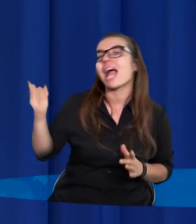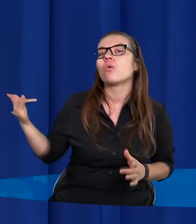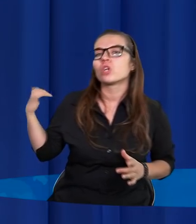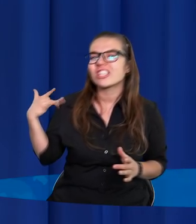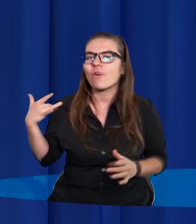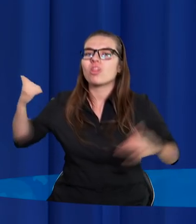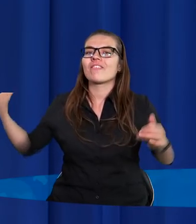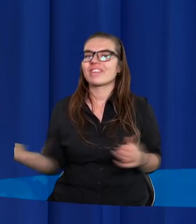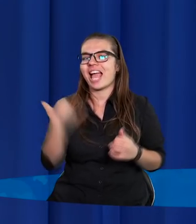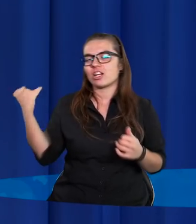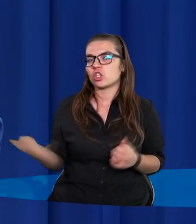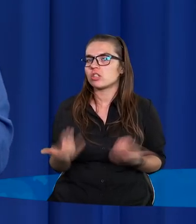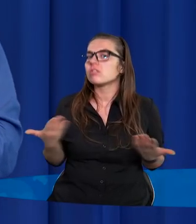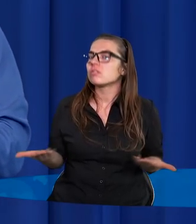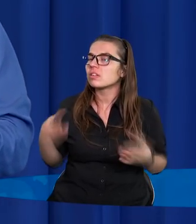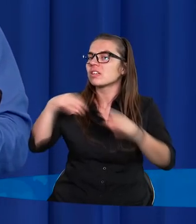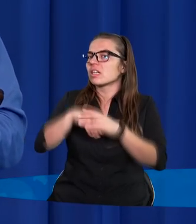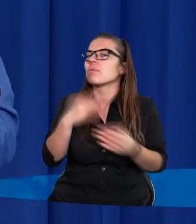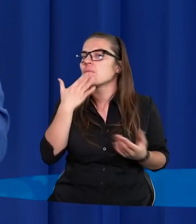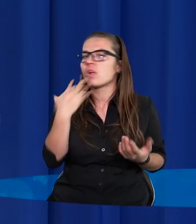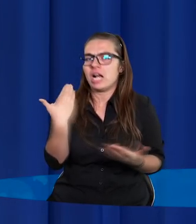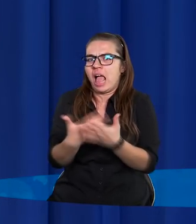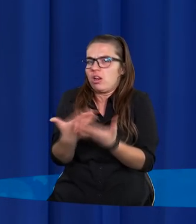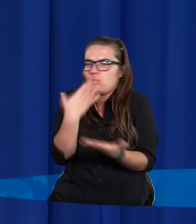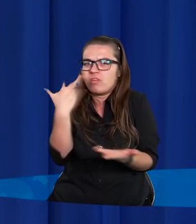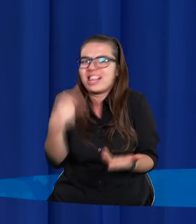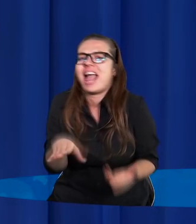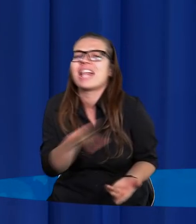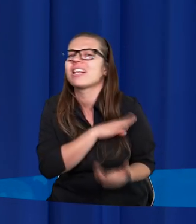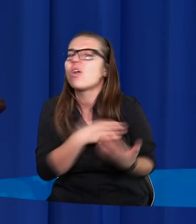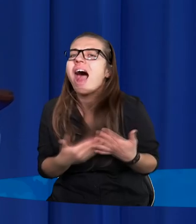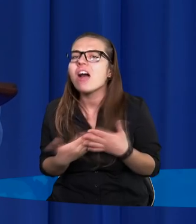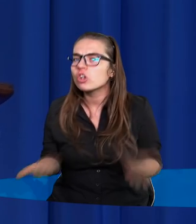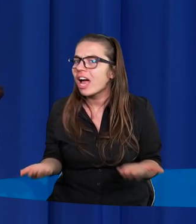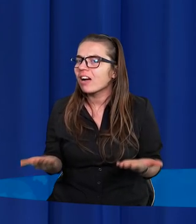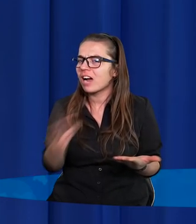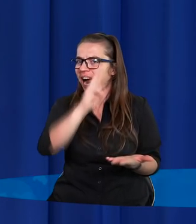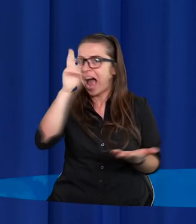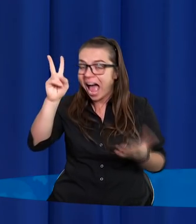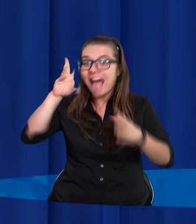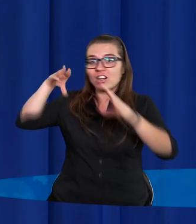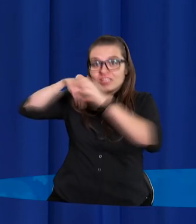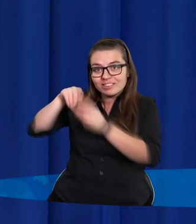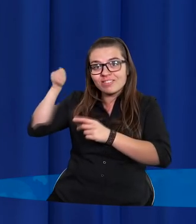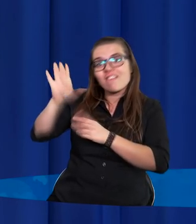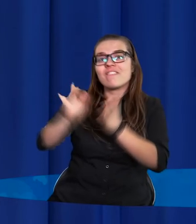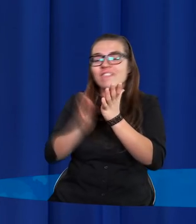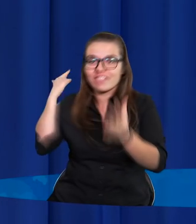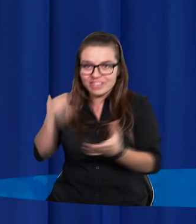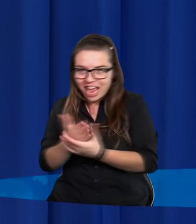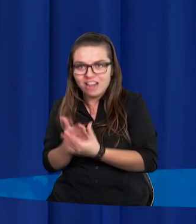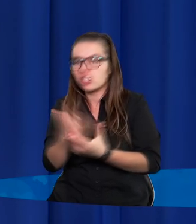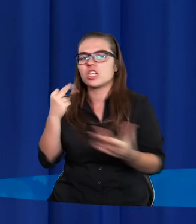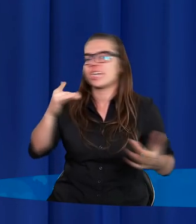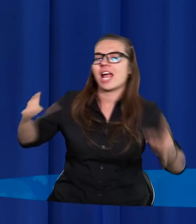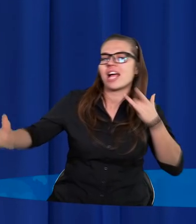żywot wieczny. Dlaczego tam jest mowa nie zginął? Dlaczego tam jest powiedziane, aby każdy, kto weń wierzy, nie